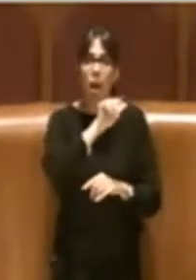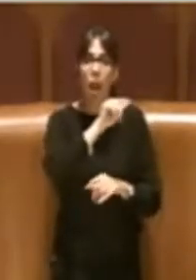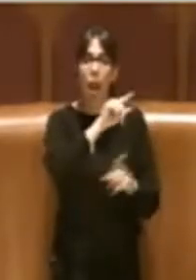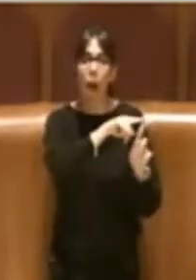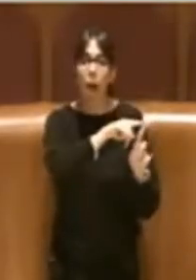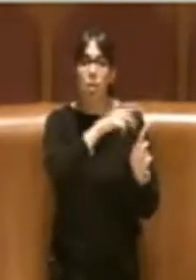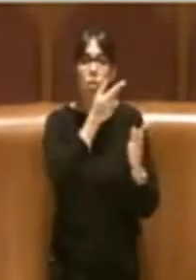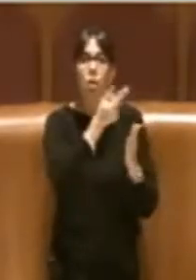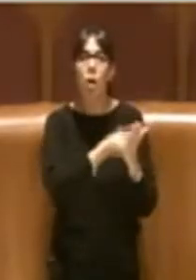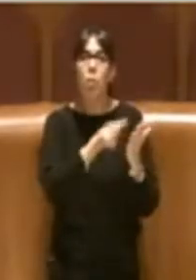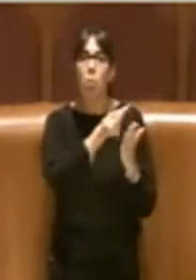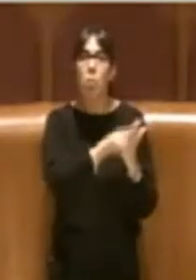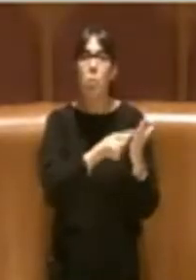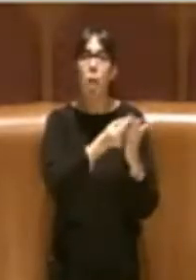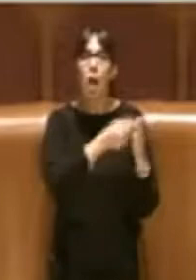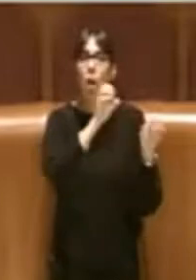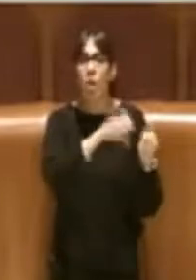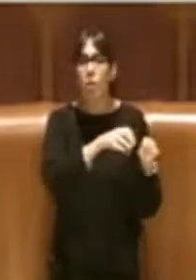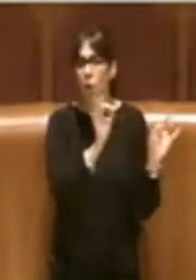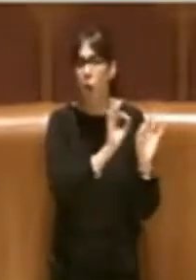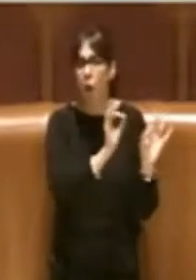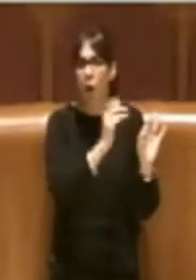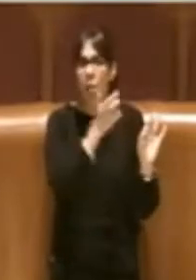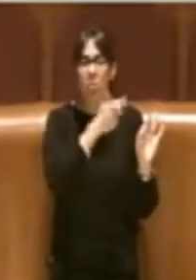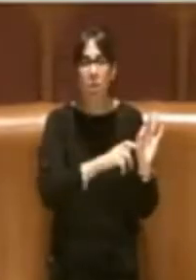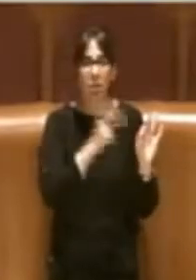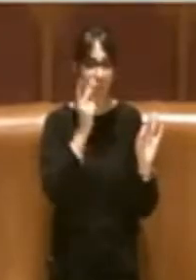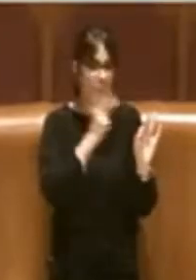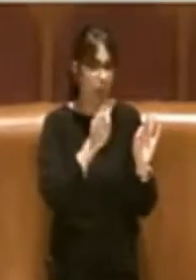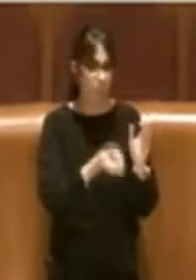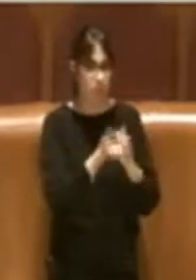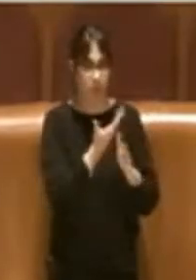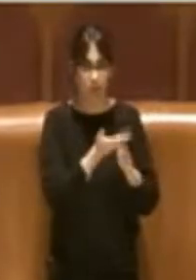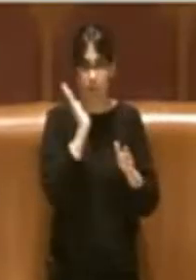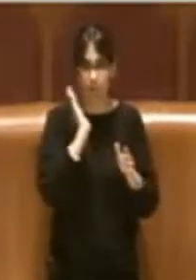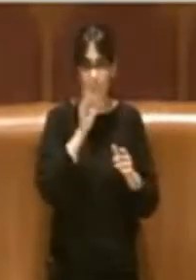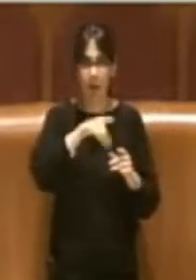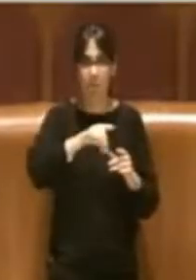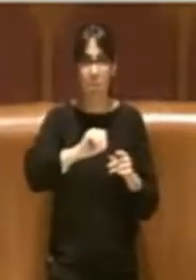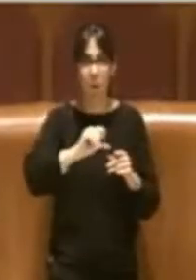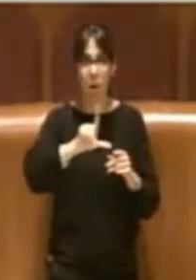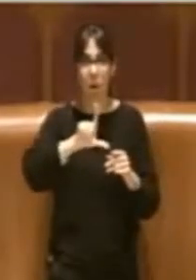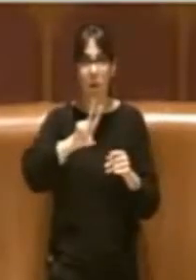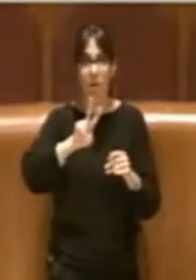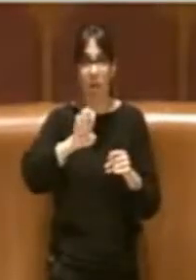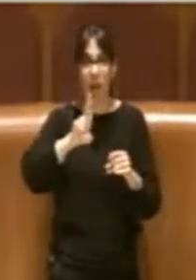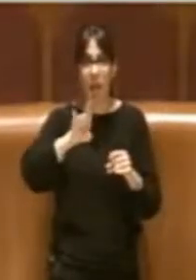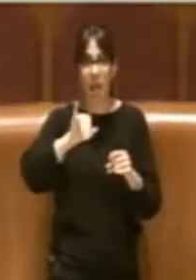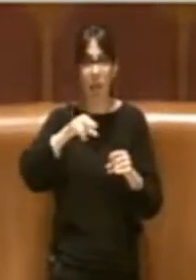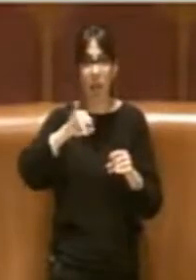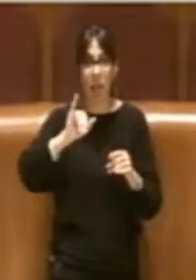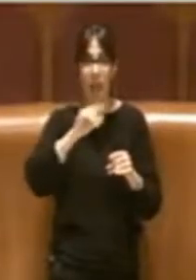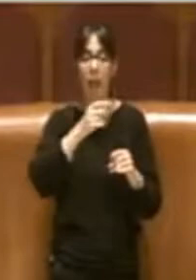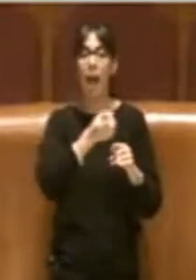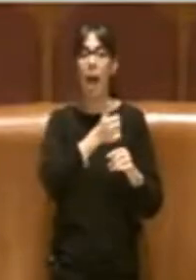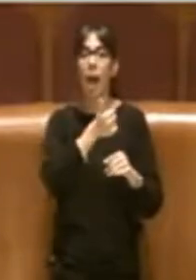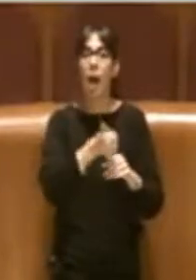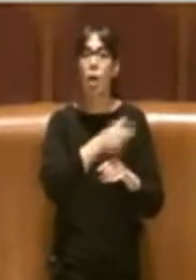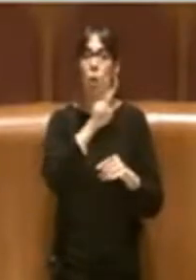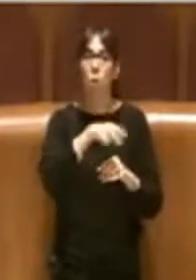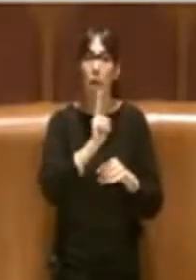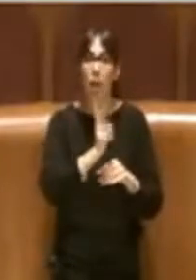piano rifiuti, in quanto quello fatto, peraltro da Polverini, nel 2012 è